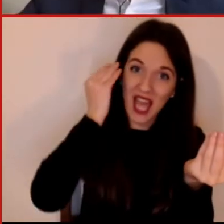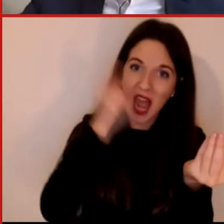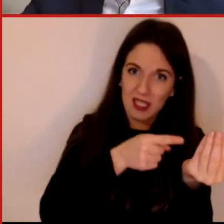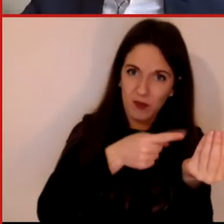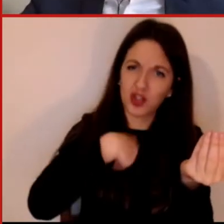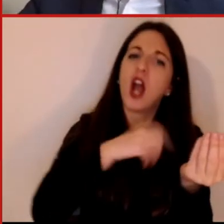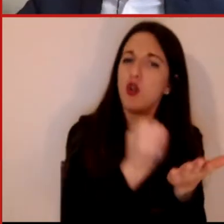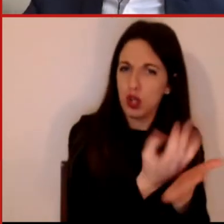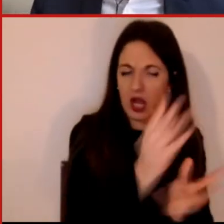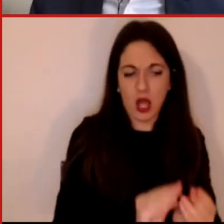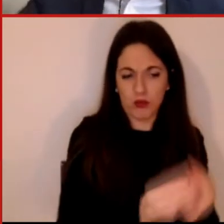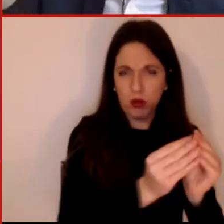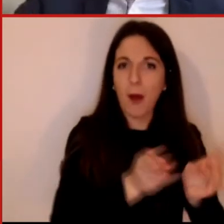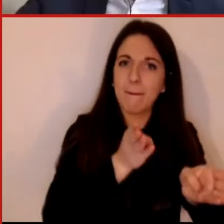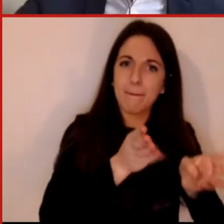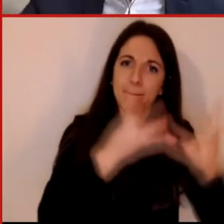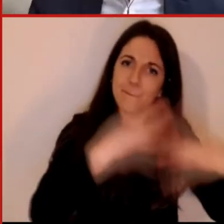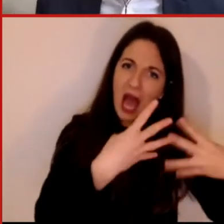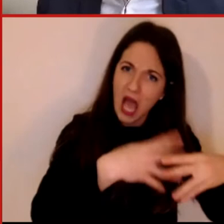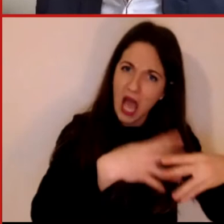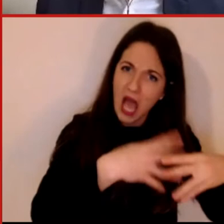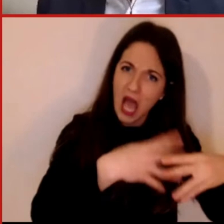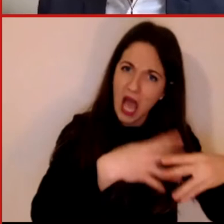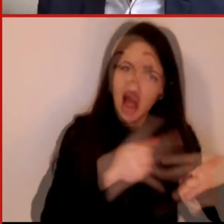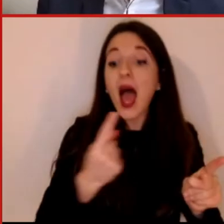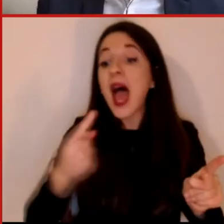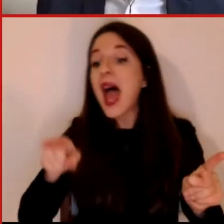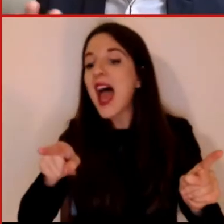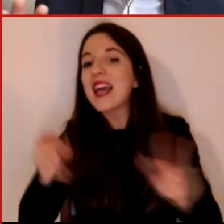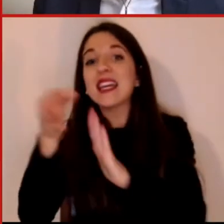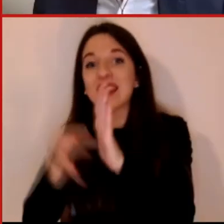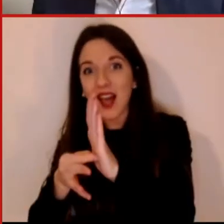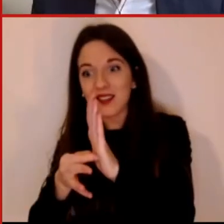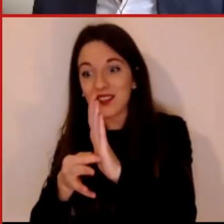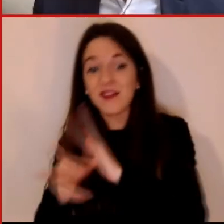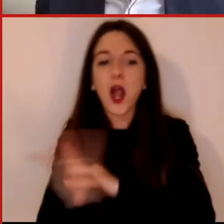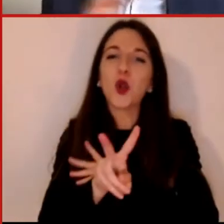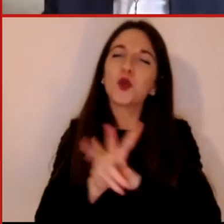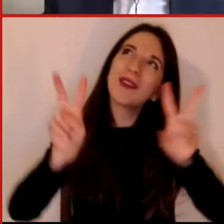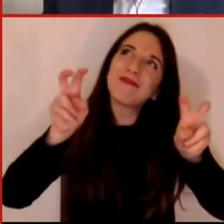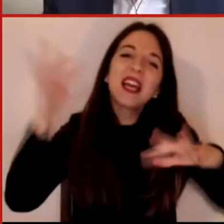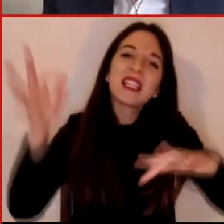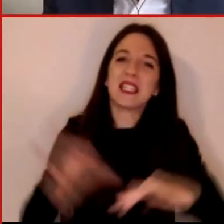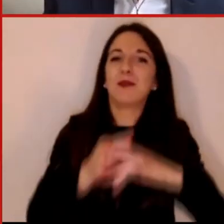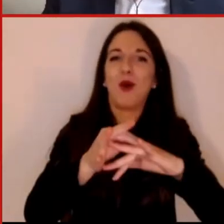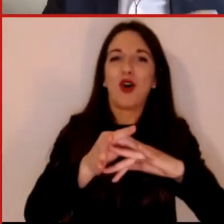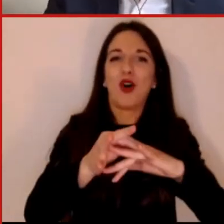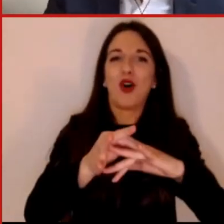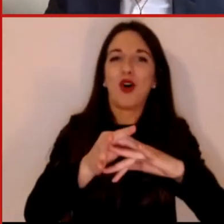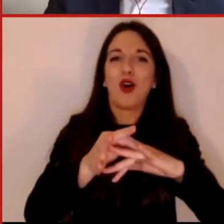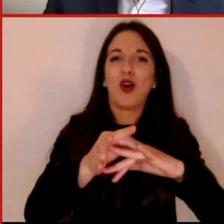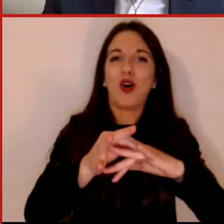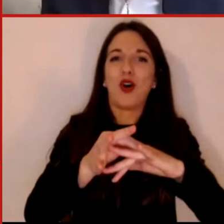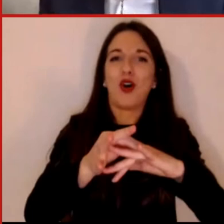quello che sono le macchine e il dato stesso, sono una simbiosi, l'intelligenza artificiale vive di un'abbondanza di dati e l